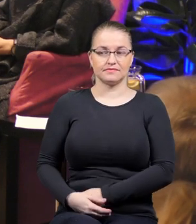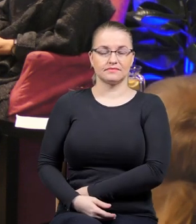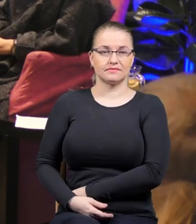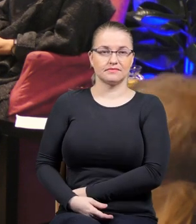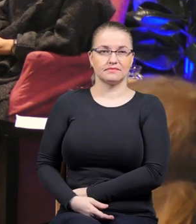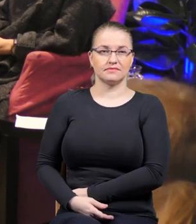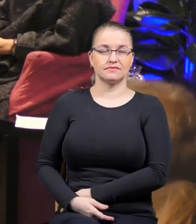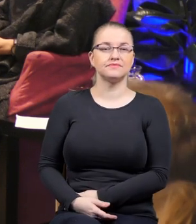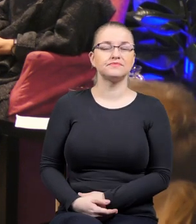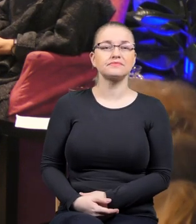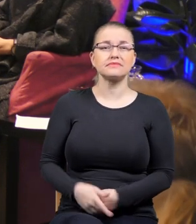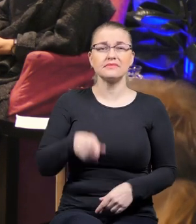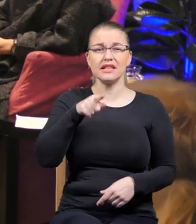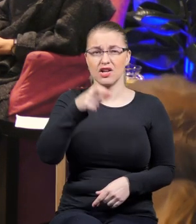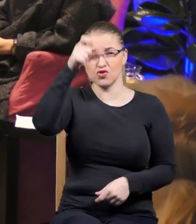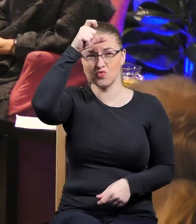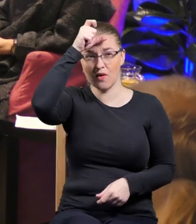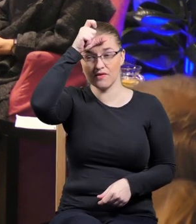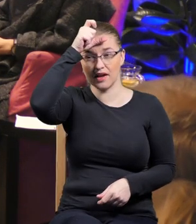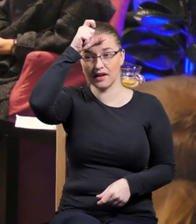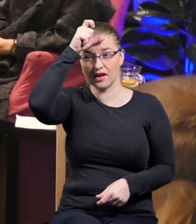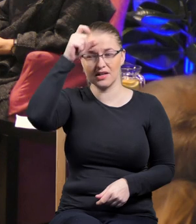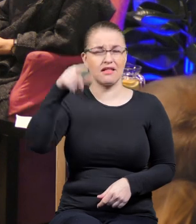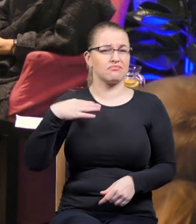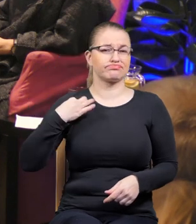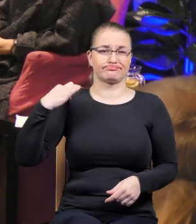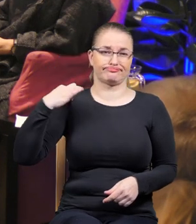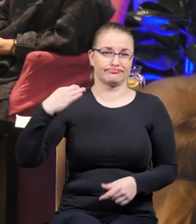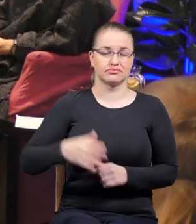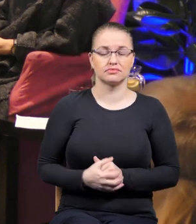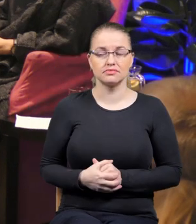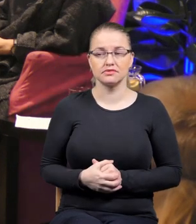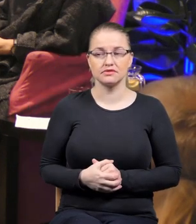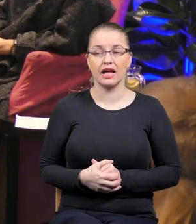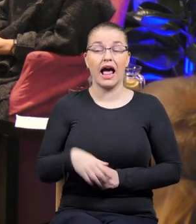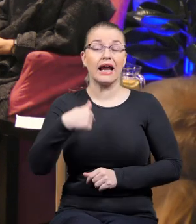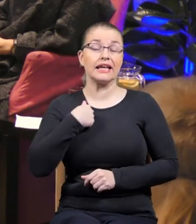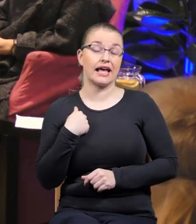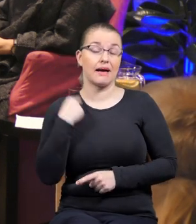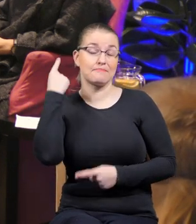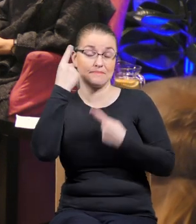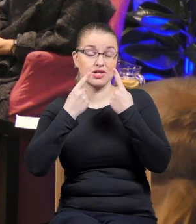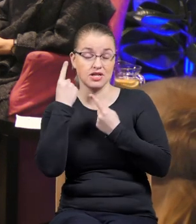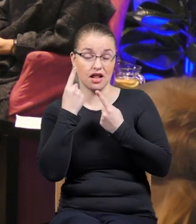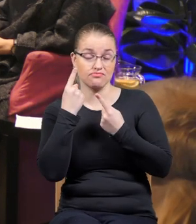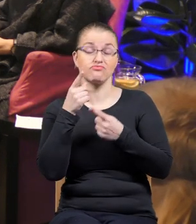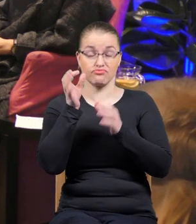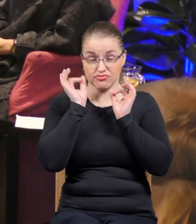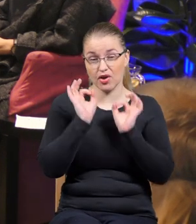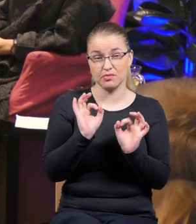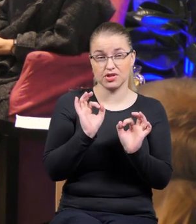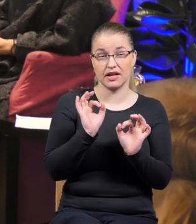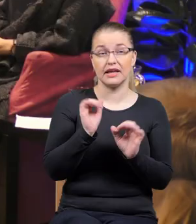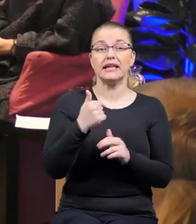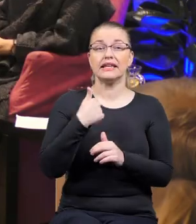a, że ten człowiek, człowiek go nie obchodzi. Ale myślę, że to jest jednak dobrze, prawda?